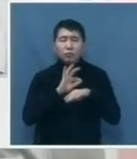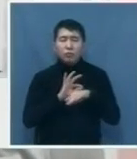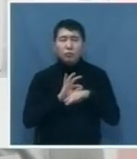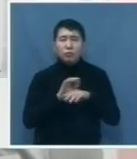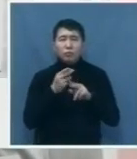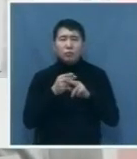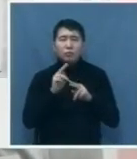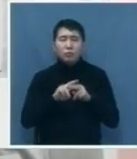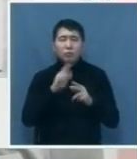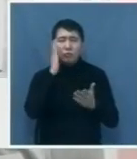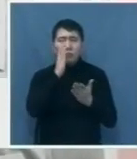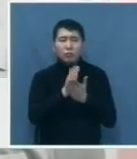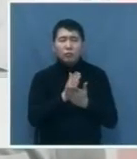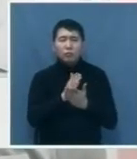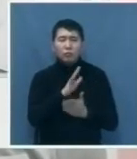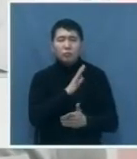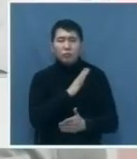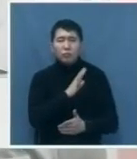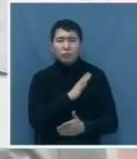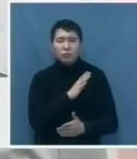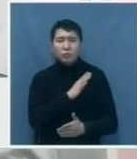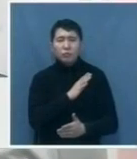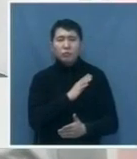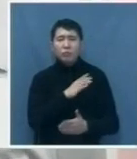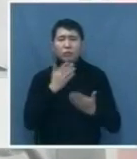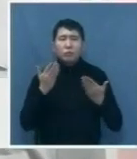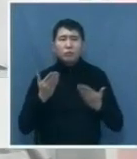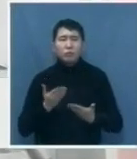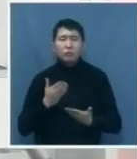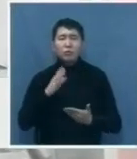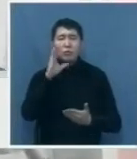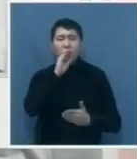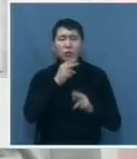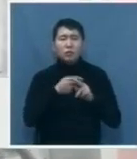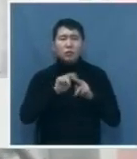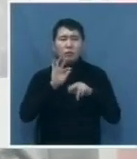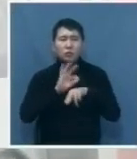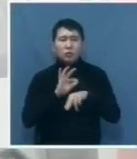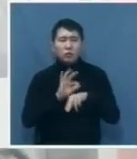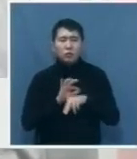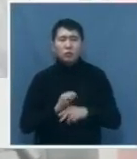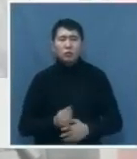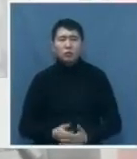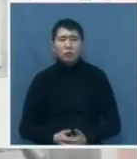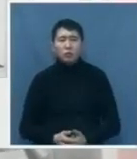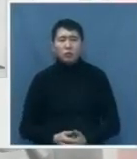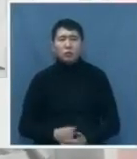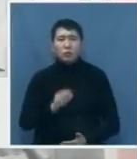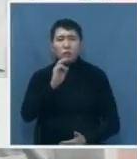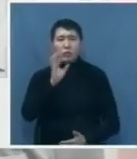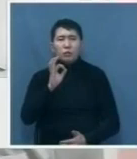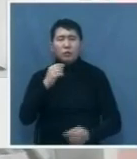иногда с этим заболеванием пациентка может жить. Иногда это заболевание не угрожает ее жизни. Но страдает